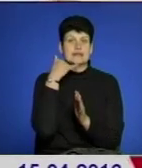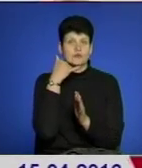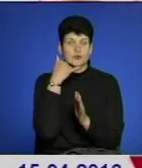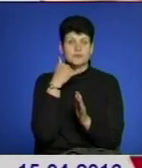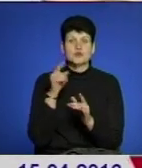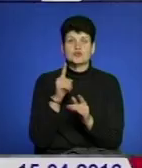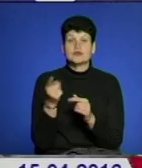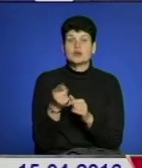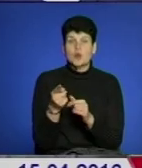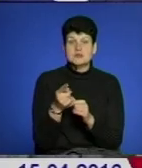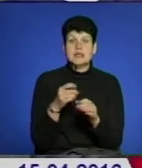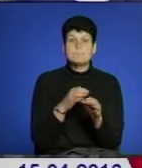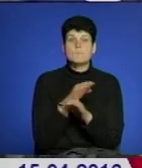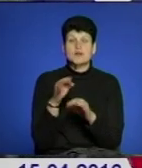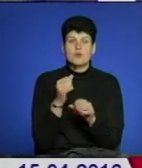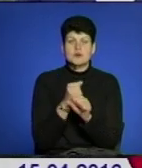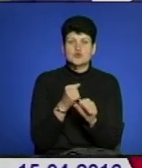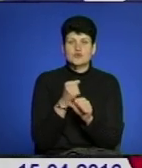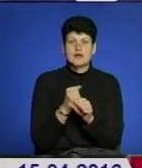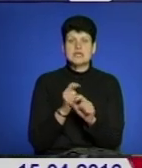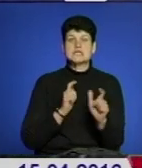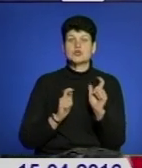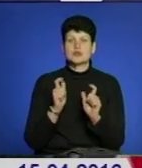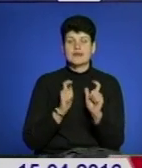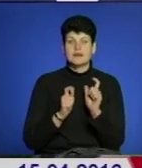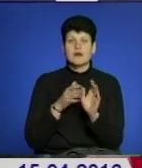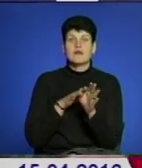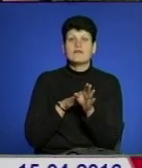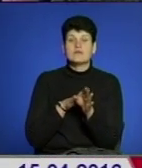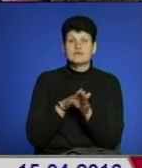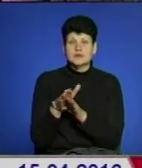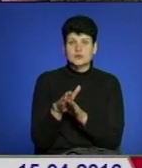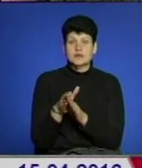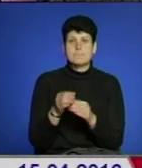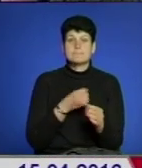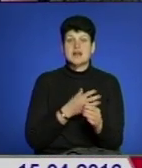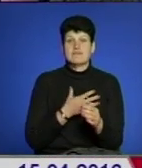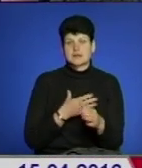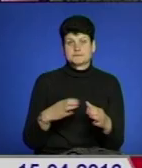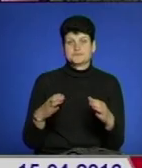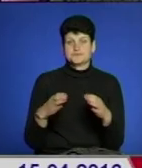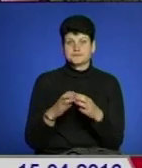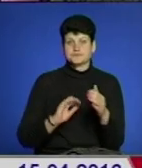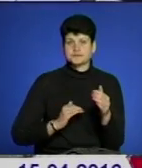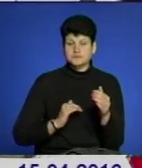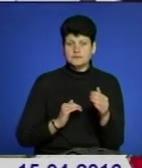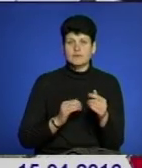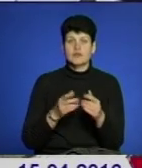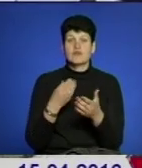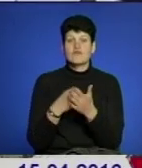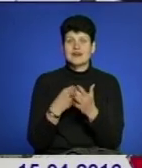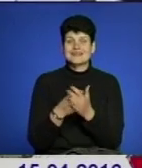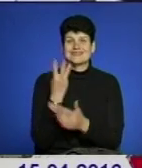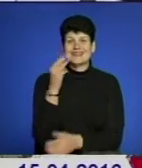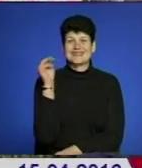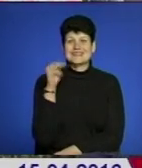тернопільського проєкту, над його макетом працювали студенти, а реалізувала власним коштом приватна компанія. Вартість сонячного дерева – три